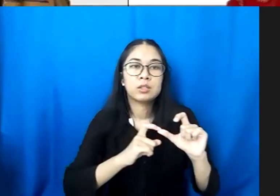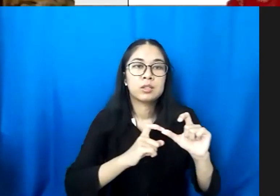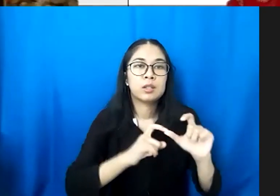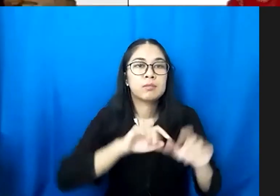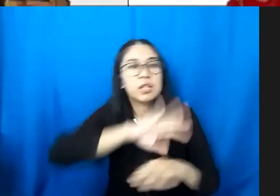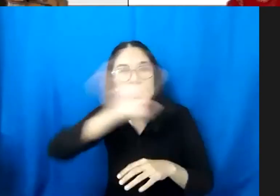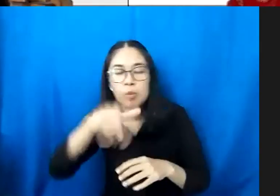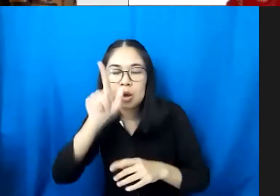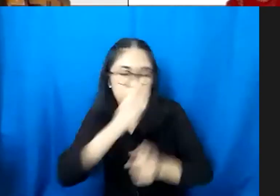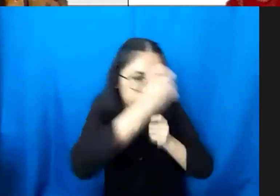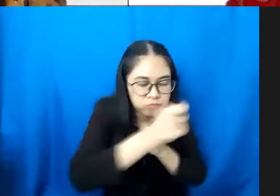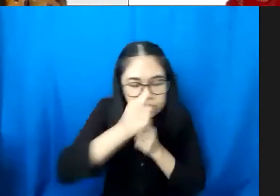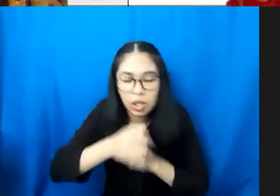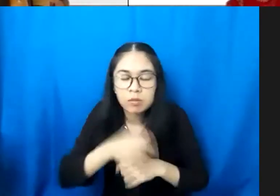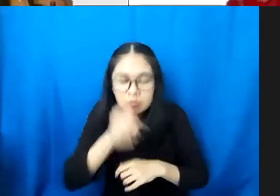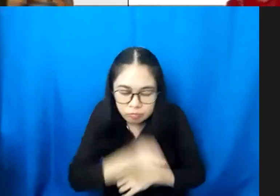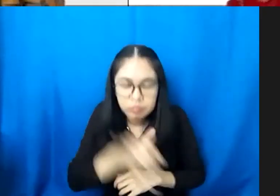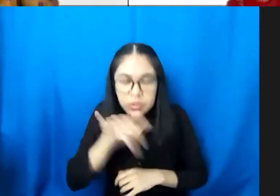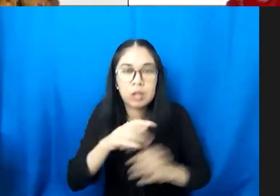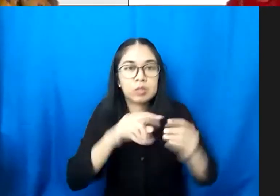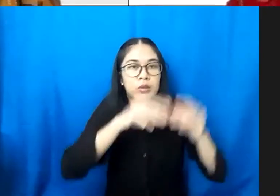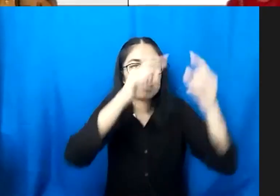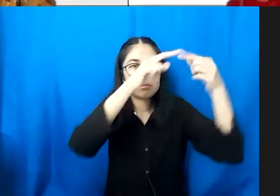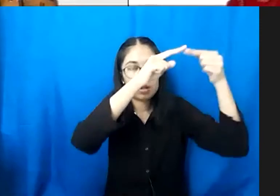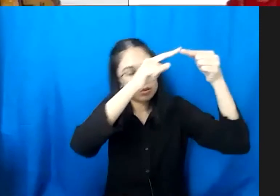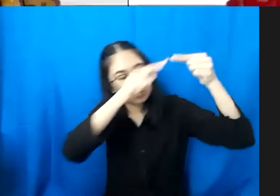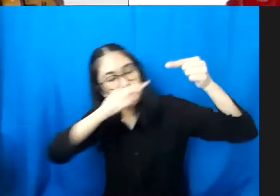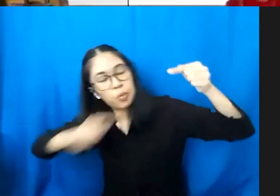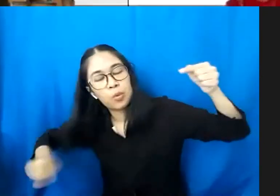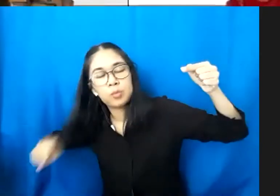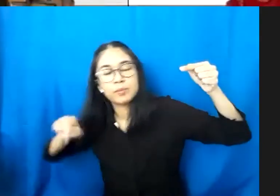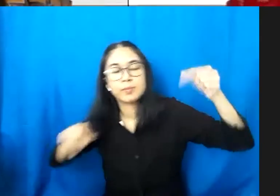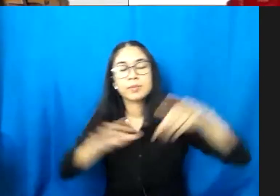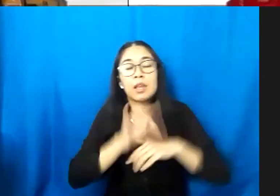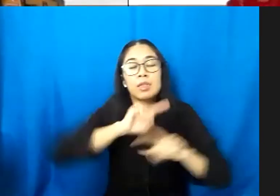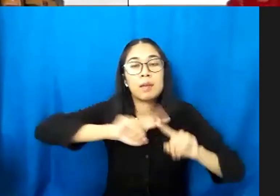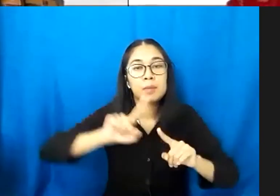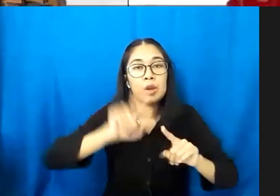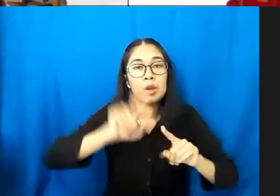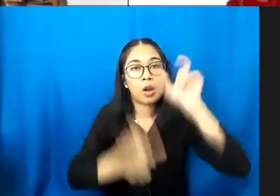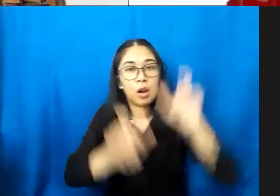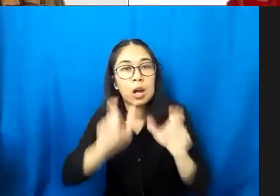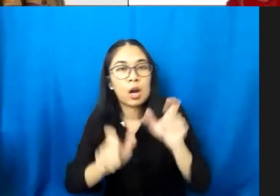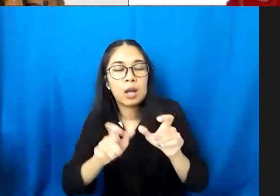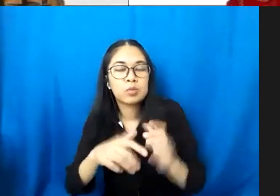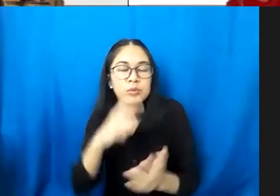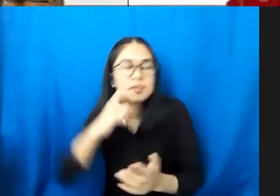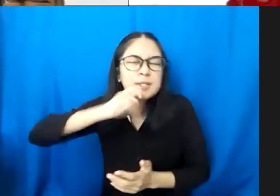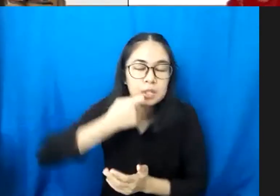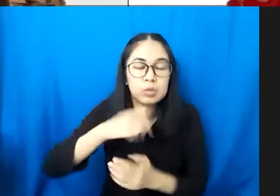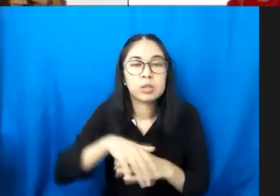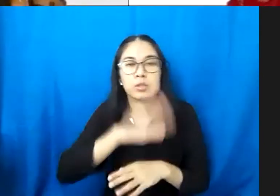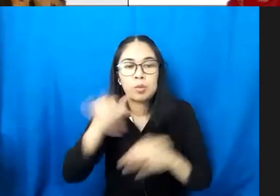patuh dan ini instruksi dari atas sampai ke bawah tetapi para pelakunya itu melakukan dengan serius perencana mereka